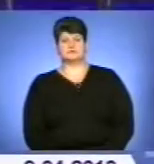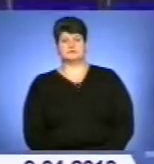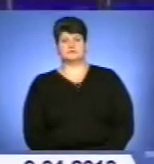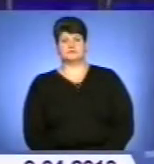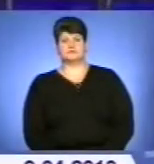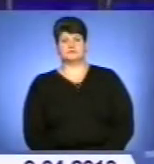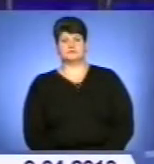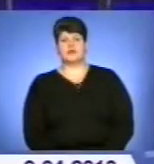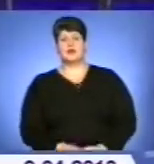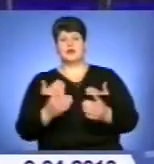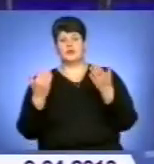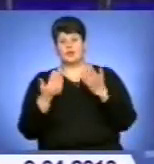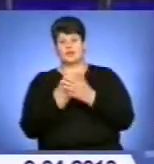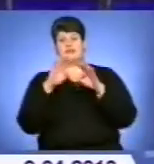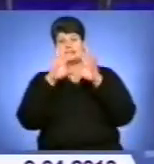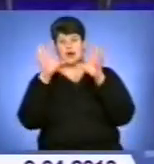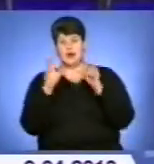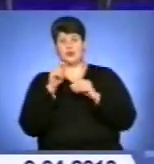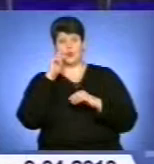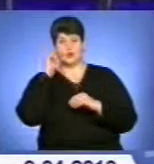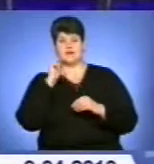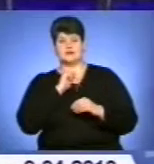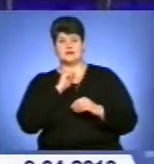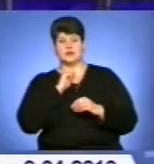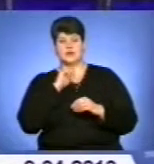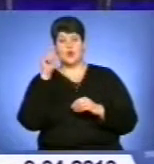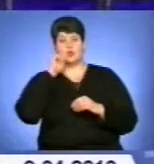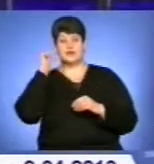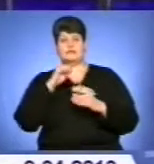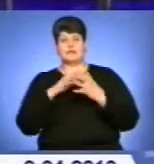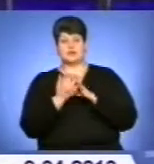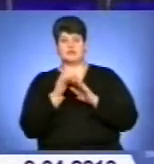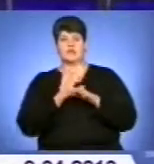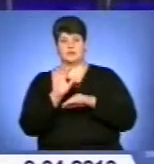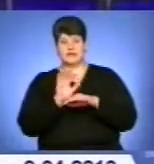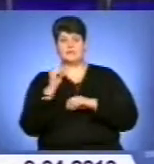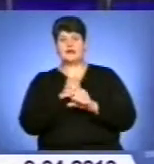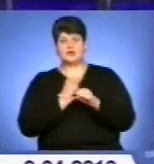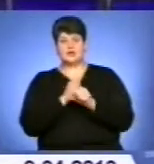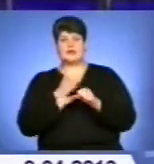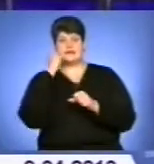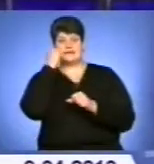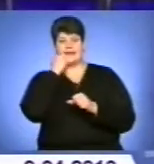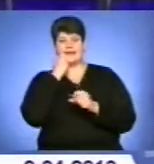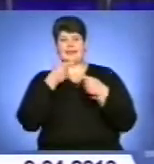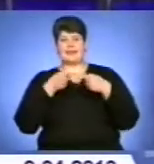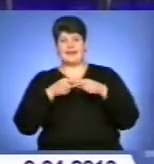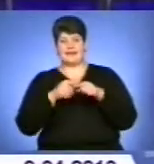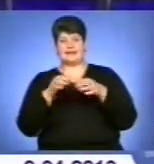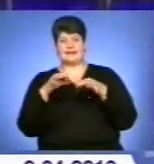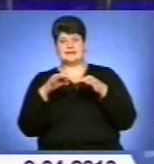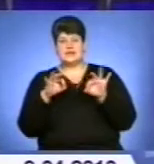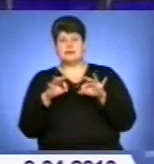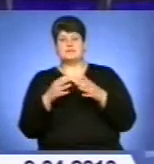І до новин загальноукраїнських. Українські сільгозвиробники працюють на застарілій техніці, більше